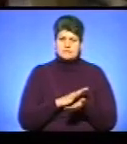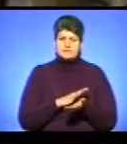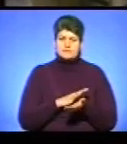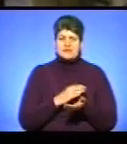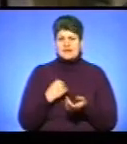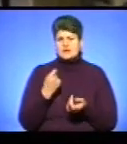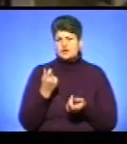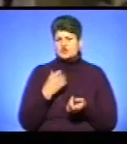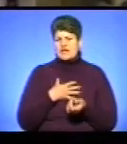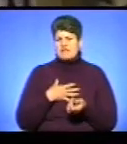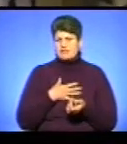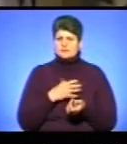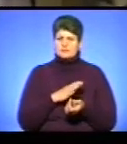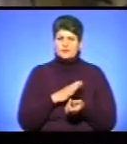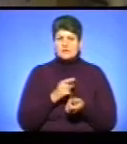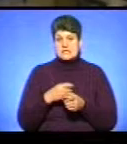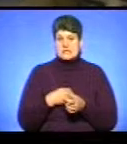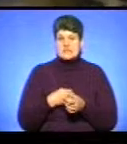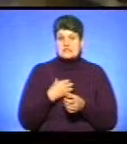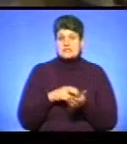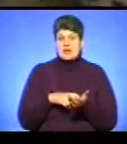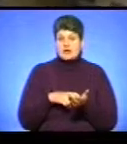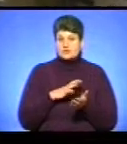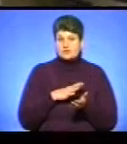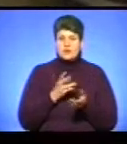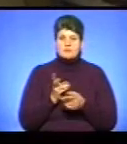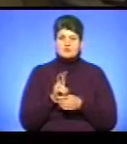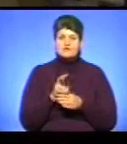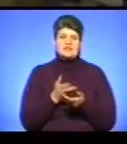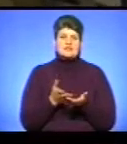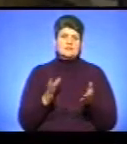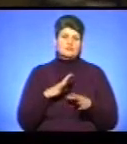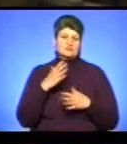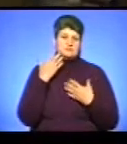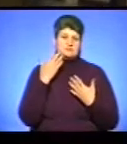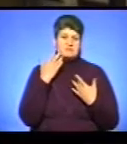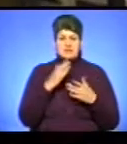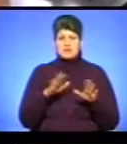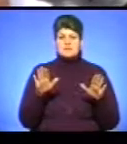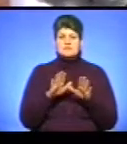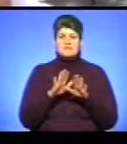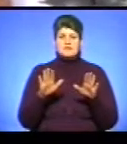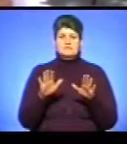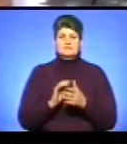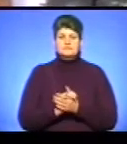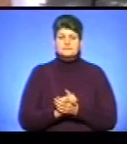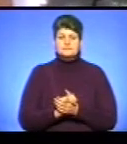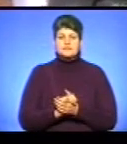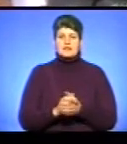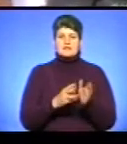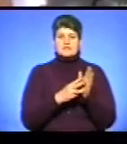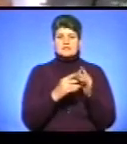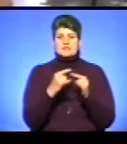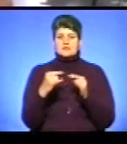Я трохи хвилювався, мені було страшно, але коли я вийшов на сцену, мені стало легко. Я співав. На восьми столах